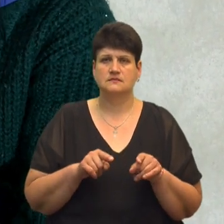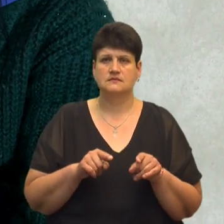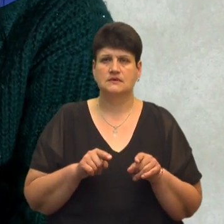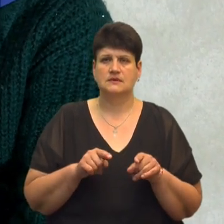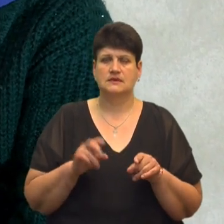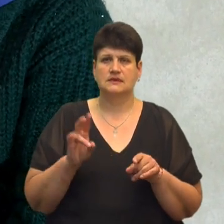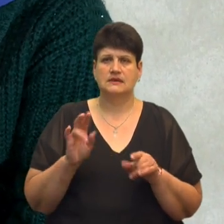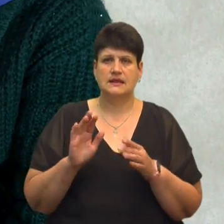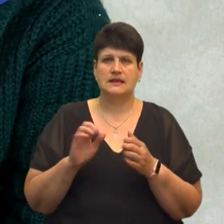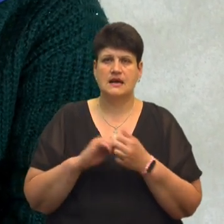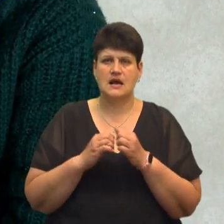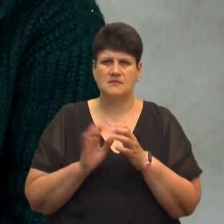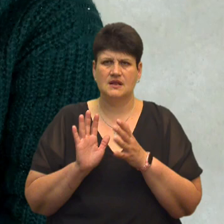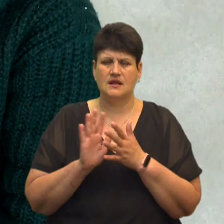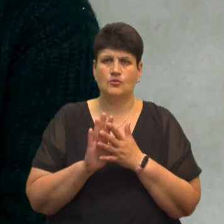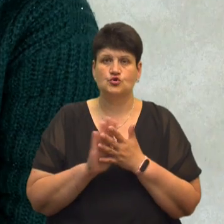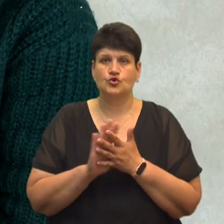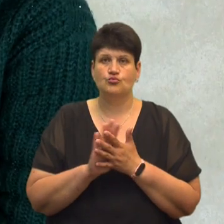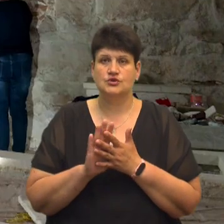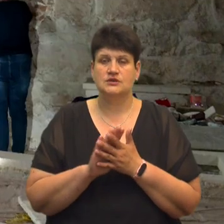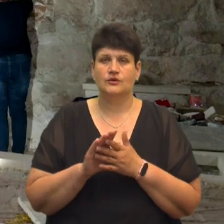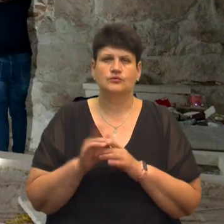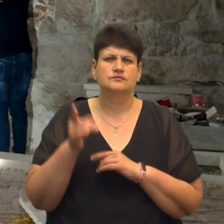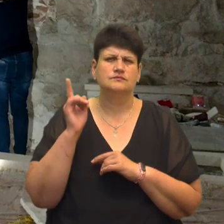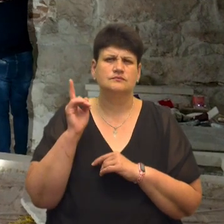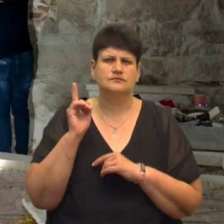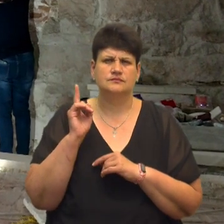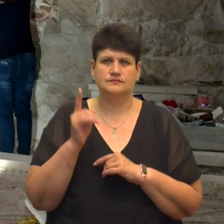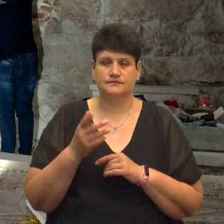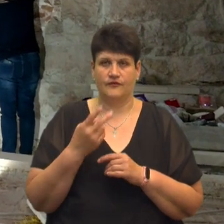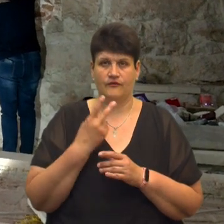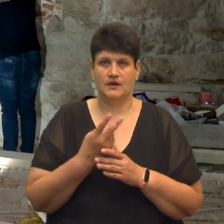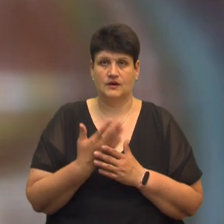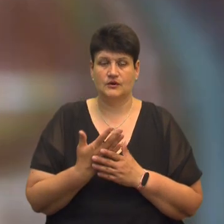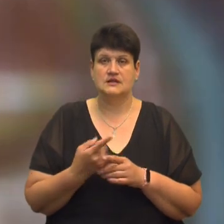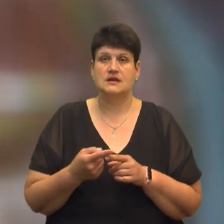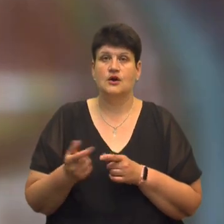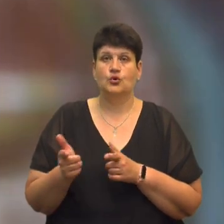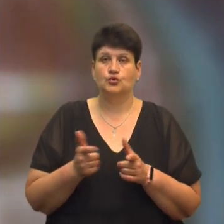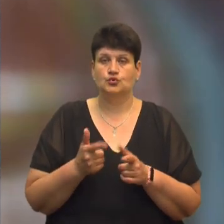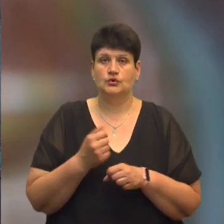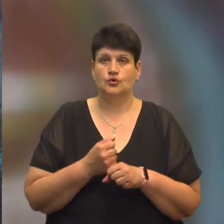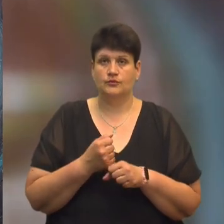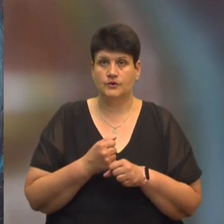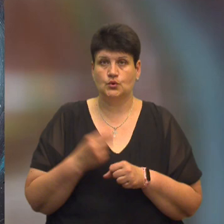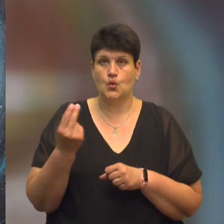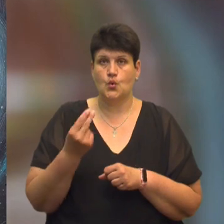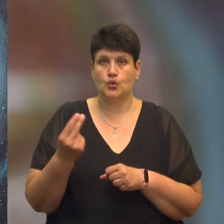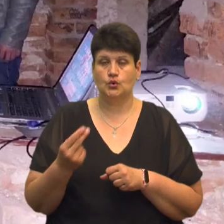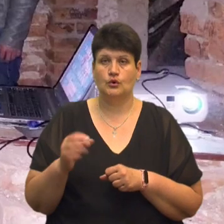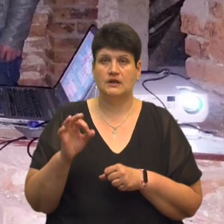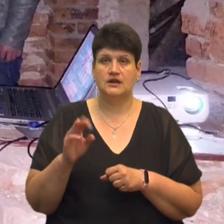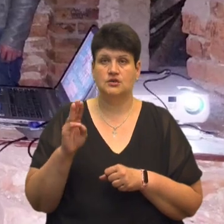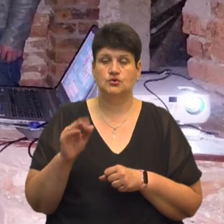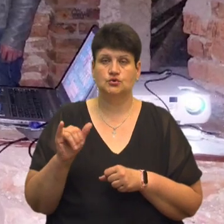скажімо так, на камені, до того, щоб більше відчистити його до первісного вигляду. Цю залу готують для робіт художника Олега Шупляка, розповідає Ірина Мегович.